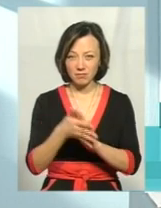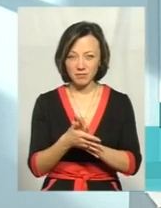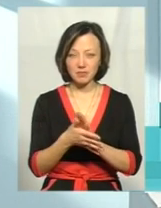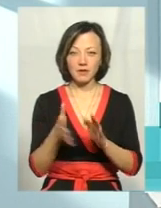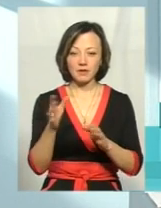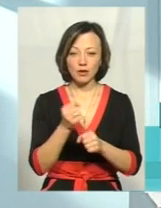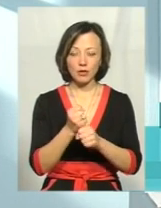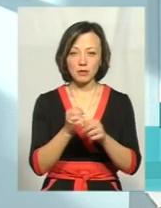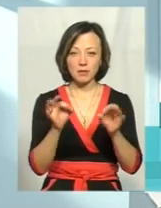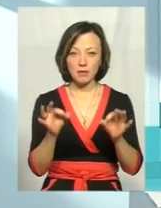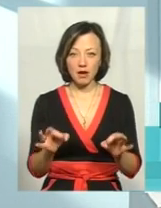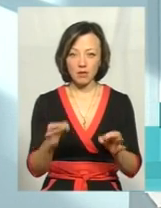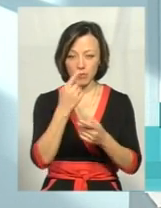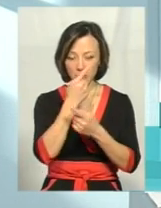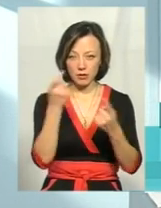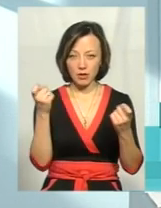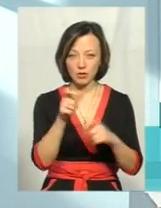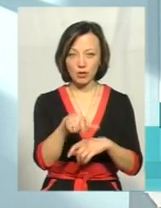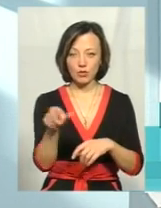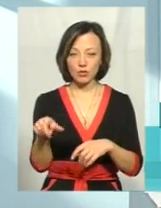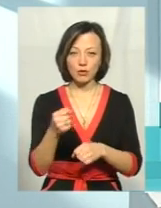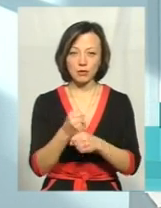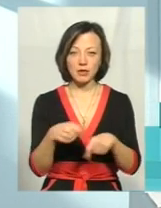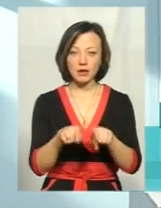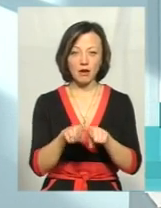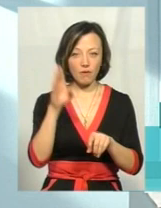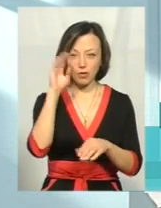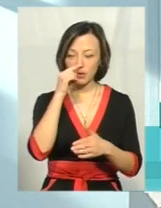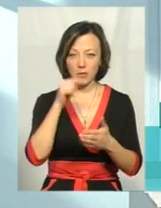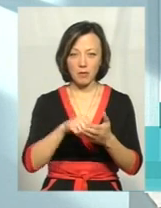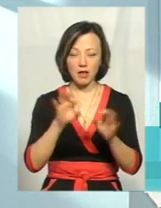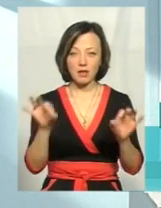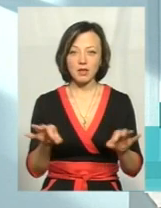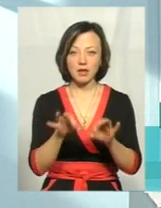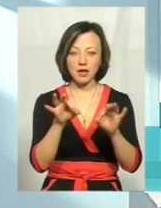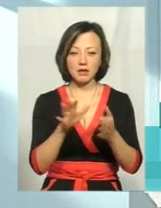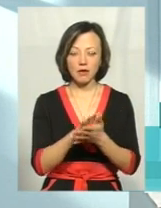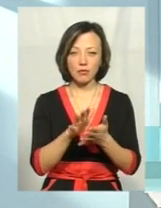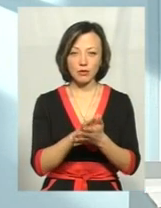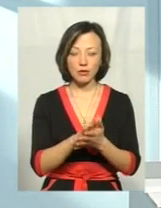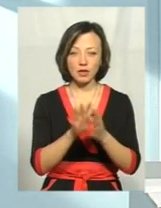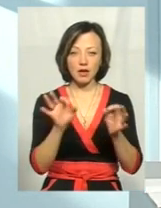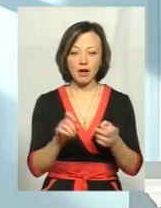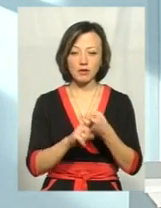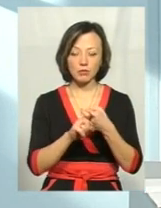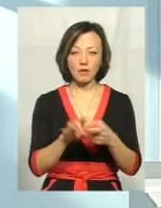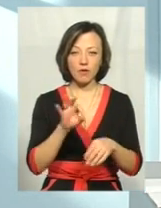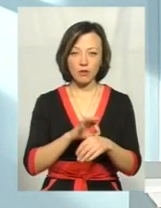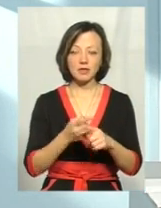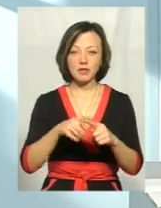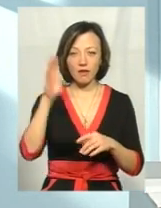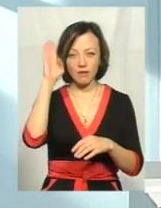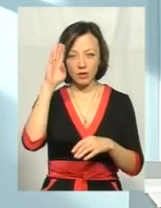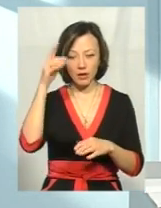робиться все правильно, попереджаються люди, і робиться так, щоб в воду не попали ніяких забруднень, ніяких збудників хвороби, то ця вода